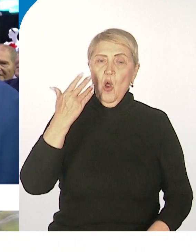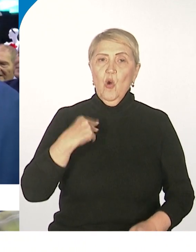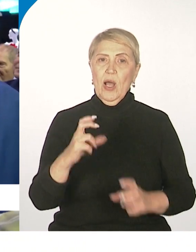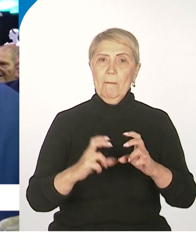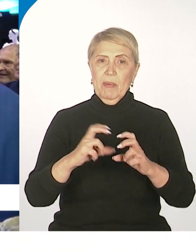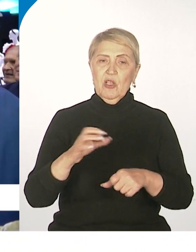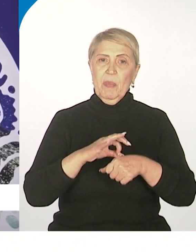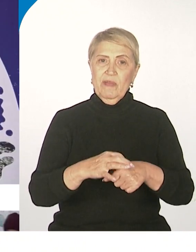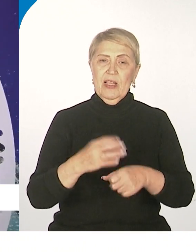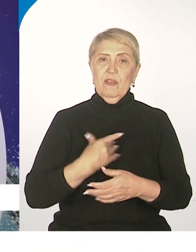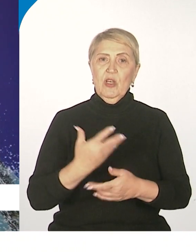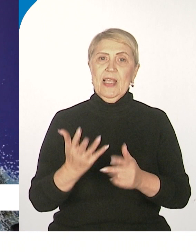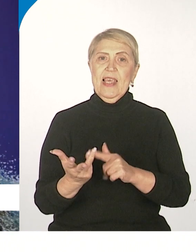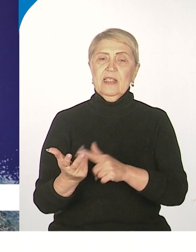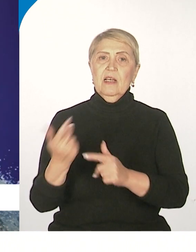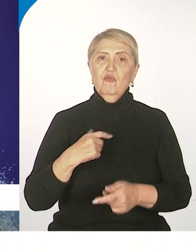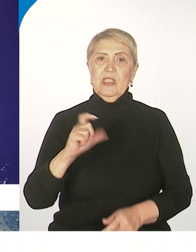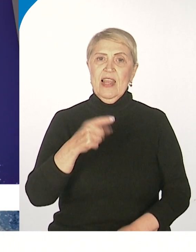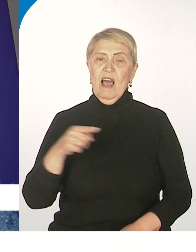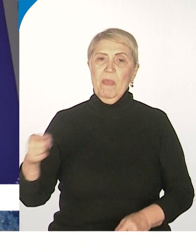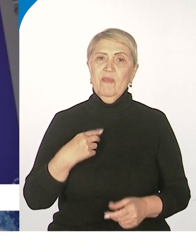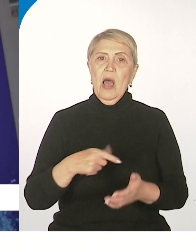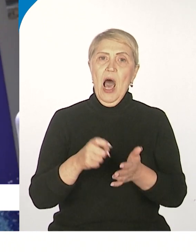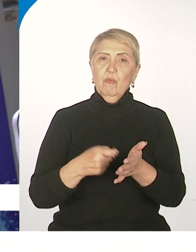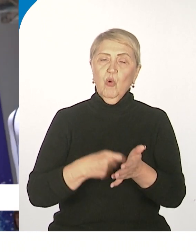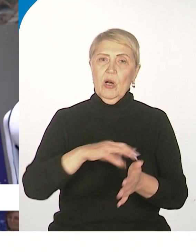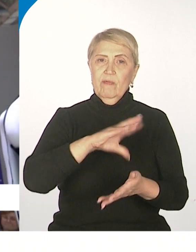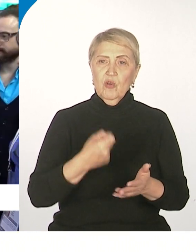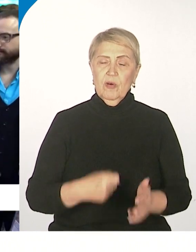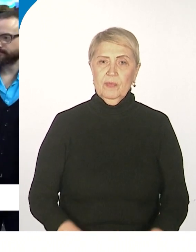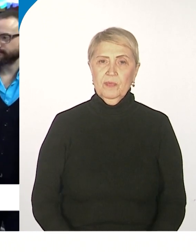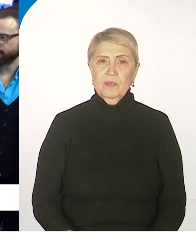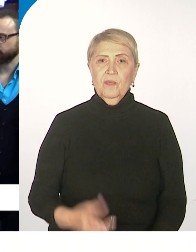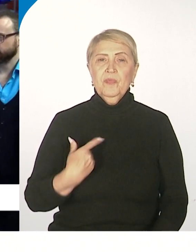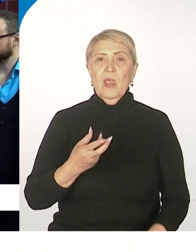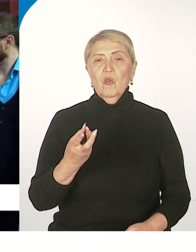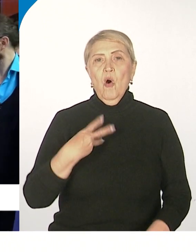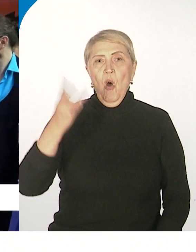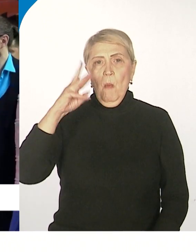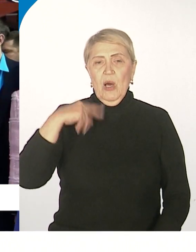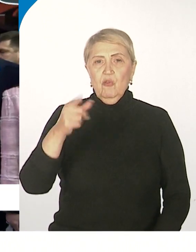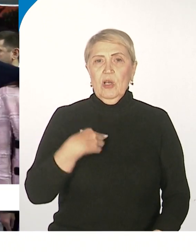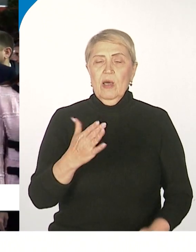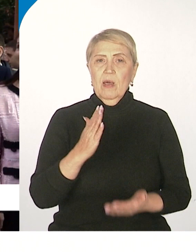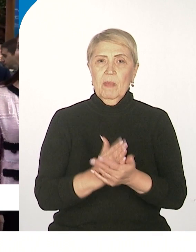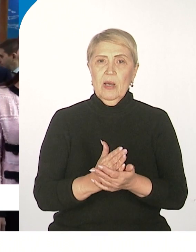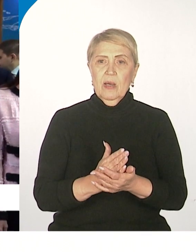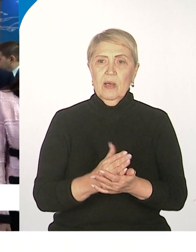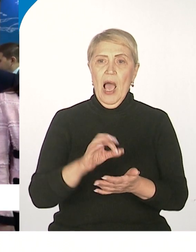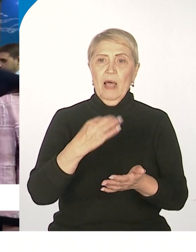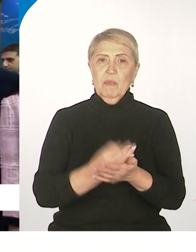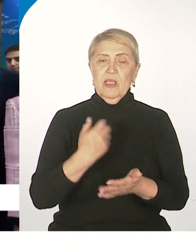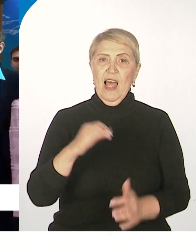несколько этапов отбора. Решено было отправить коллекции трех хабаровских брендов, однако модели Инны Мировой отметили еще и на